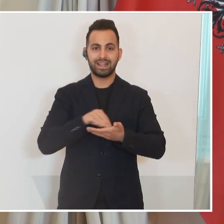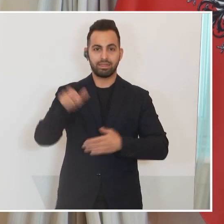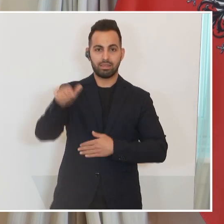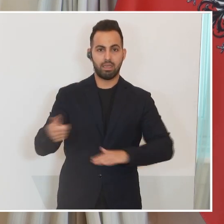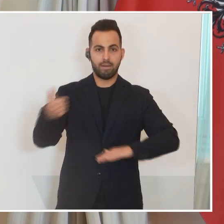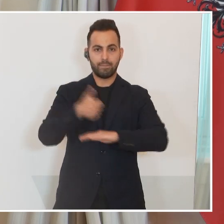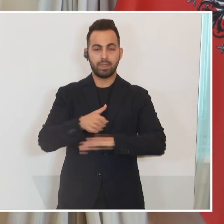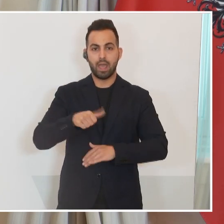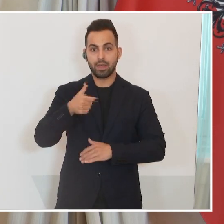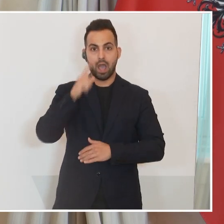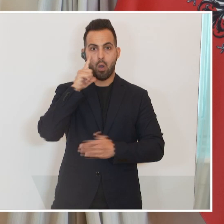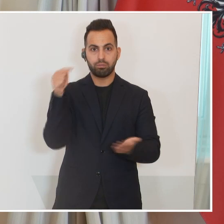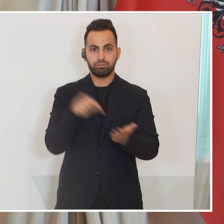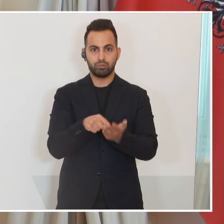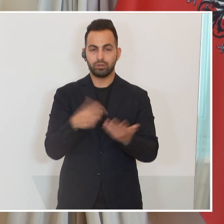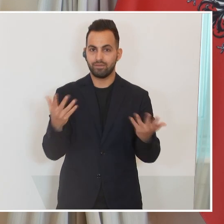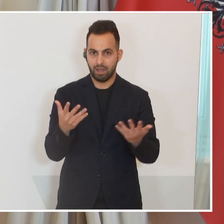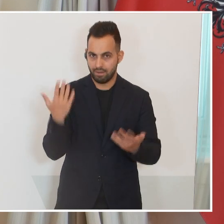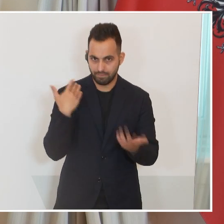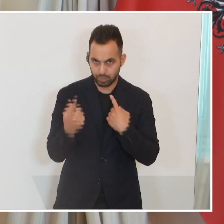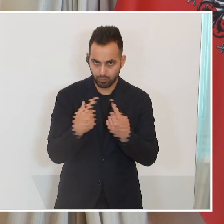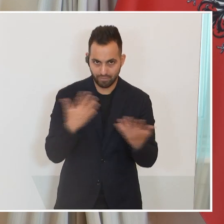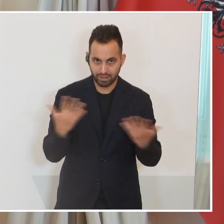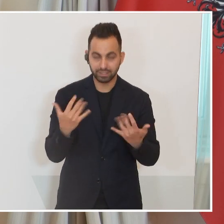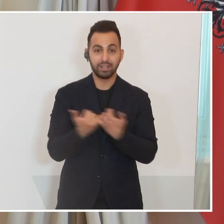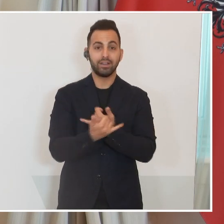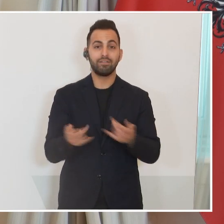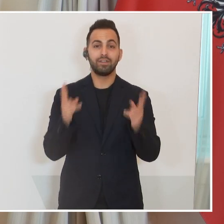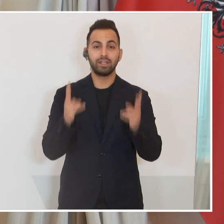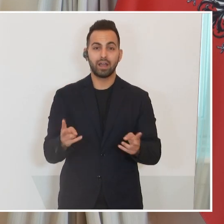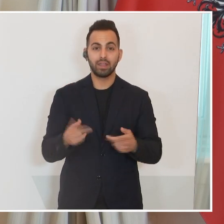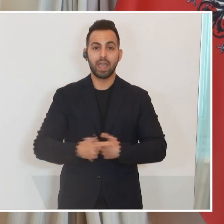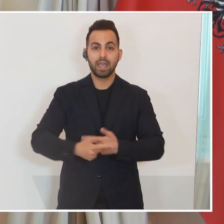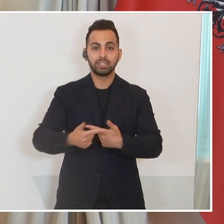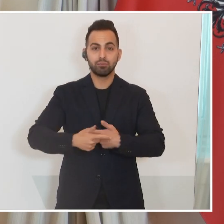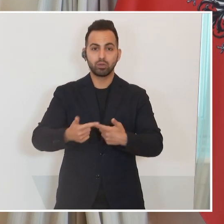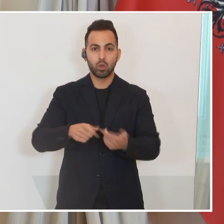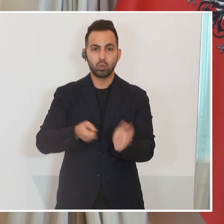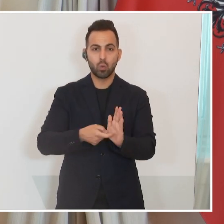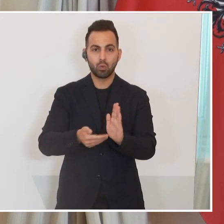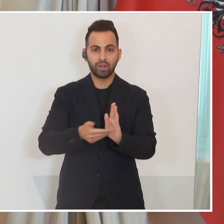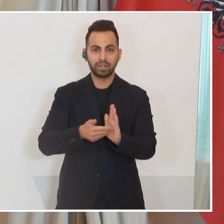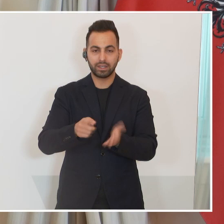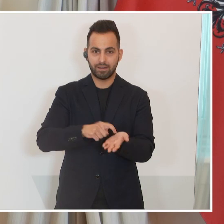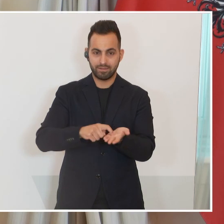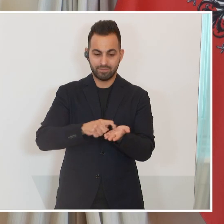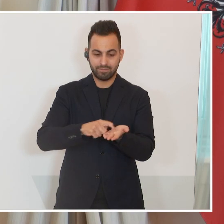Hauptpunkte ebenso die Frage, wie man den Export der notwendigen Weizen- und Ölsaaten